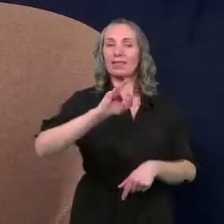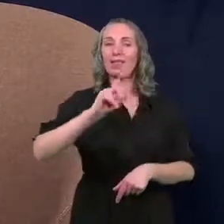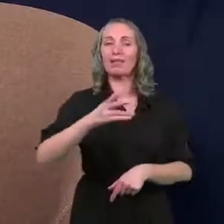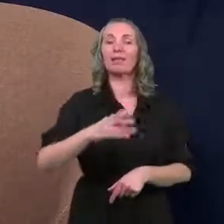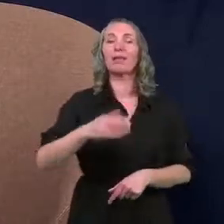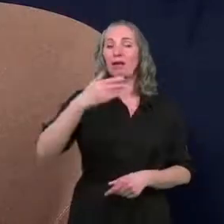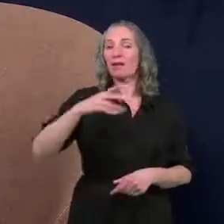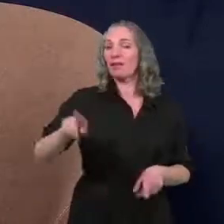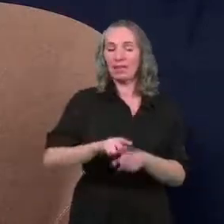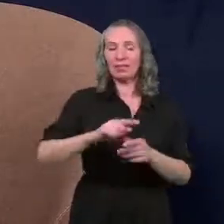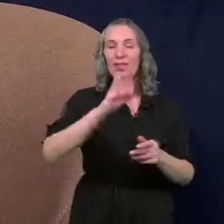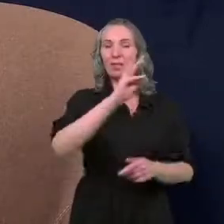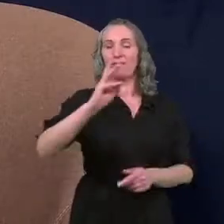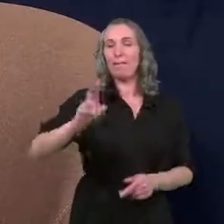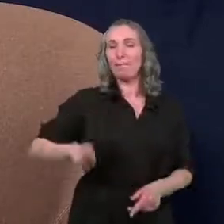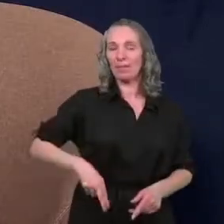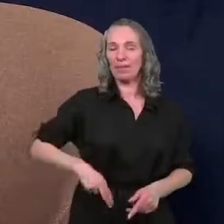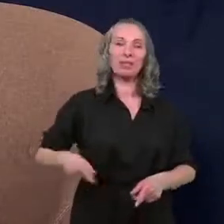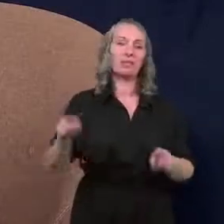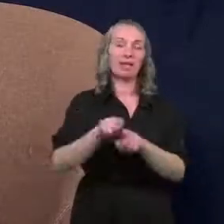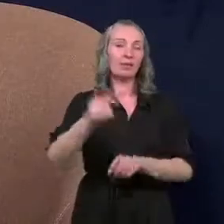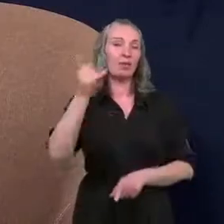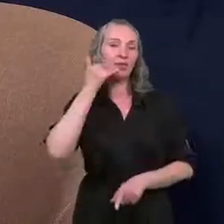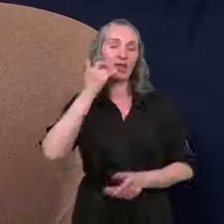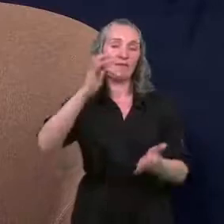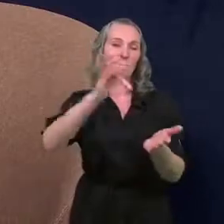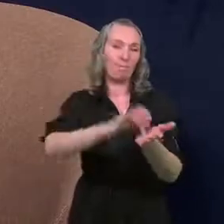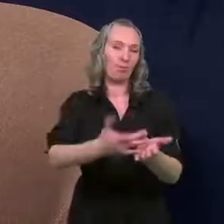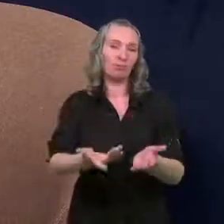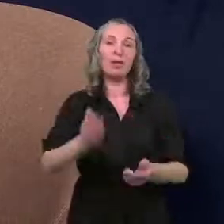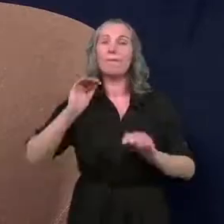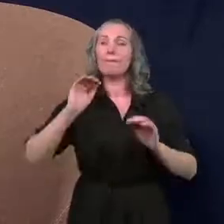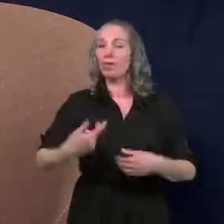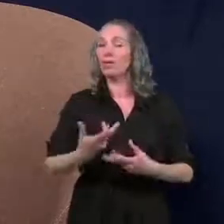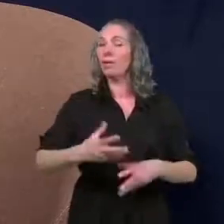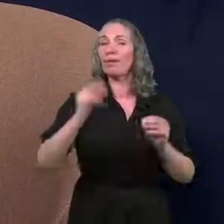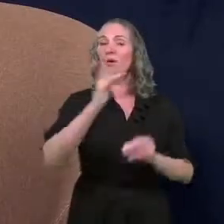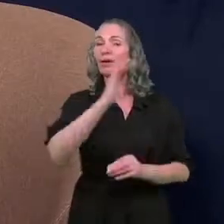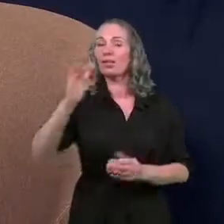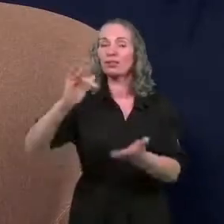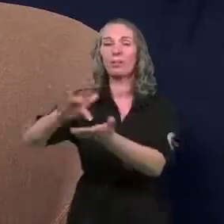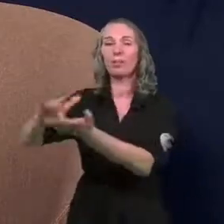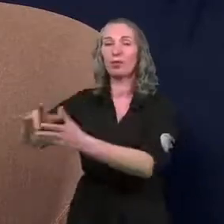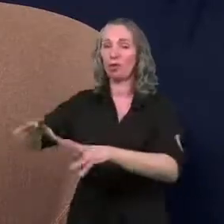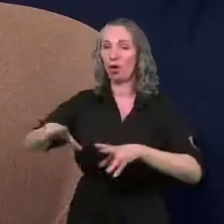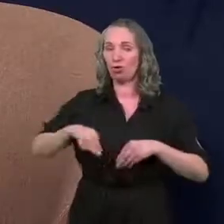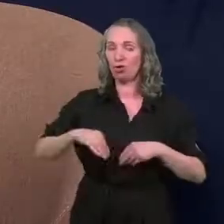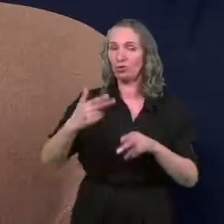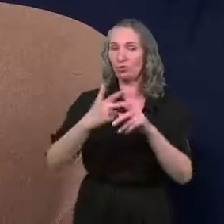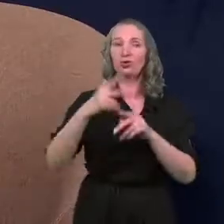stronie ministerstwa czy telefonicznie w punkcie. Przypomnę, że na początku każdy punkt dostawał 30